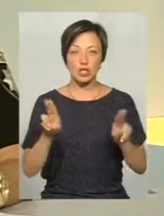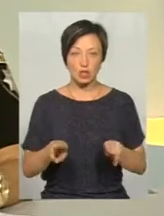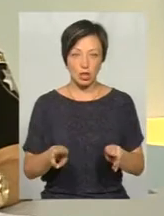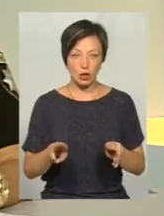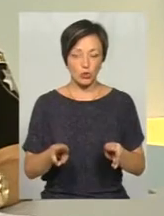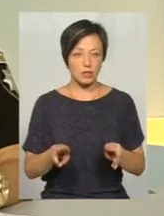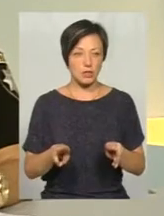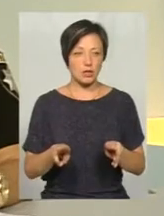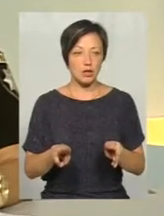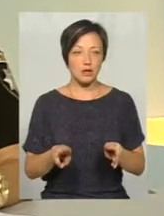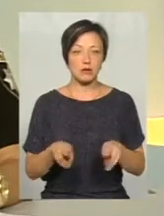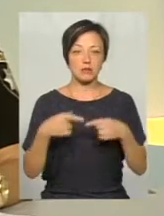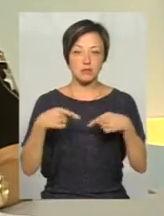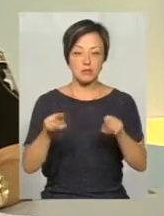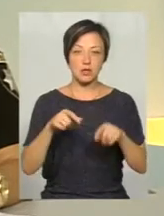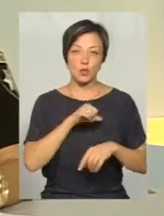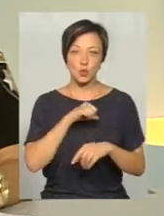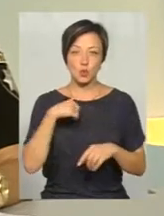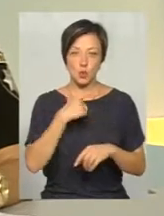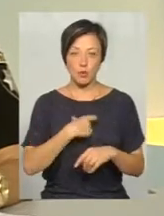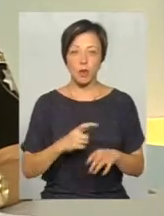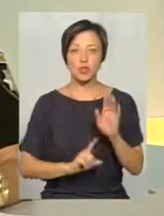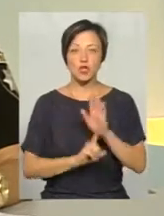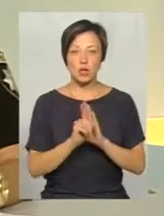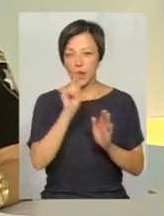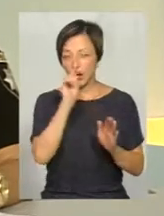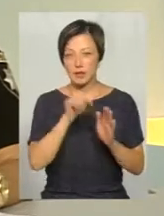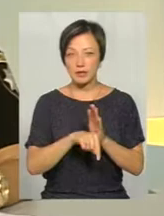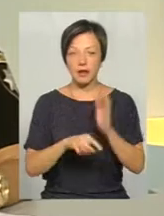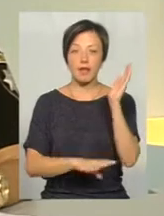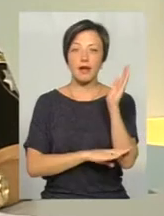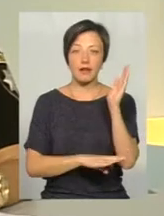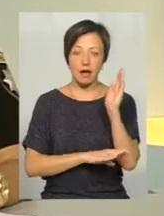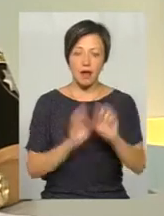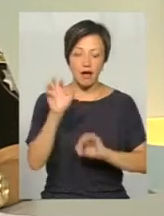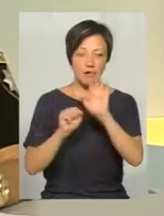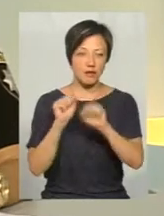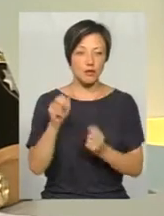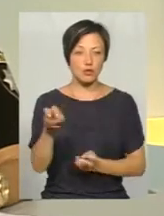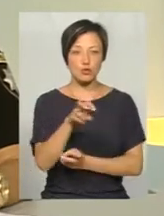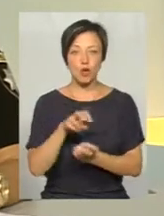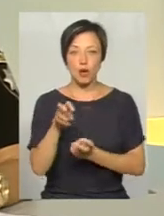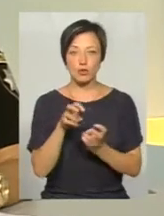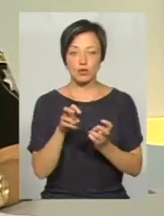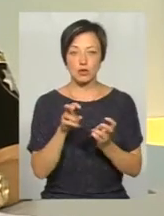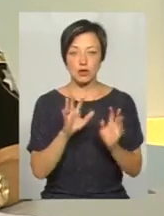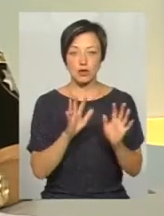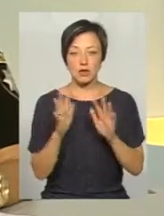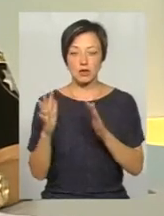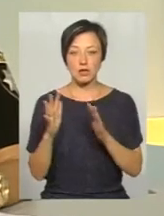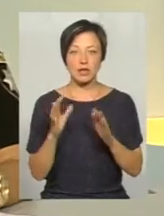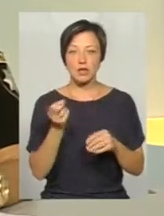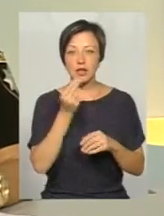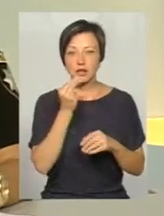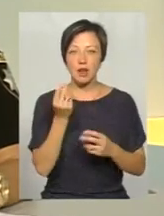представлені самі собі. І тоді вони починають лізти і на дерева, шукаючи не тільки за